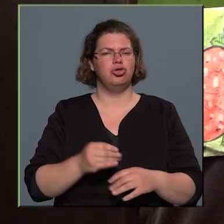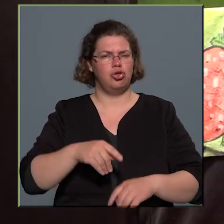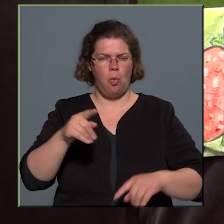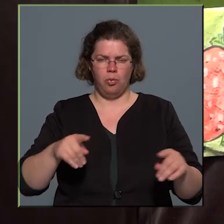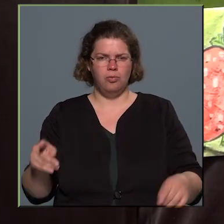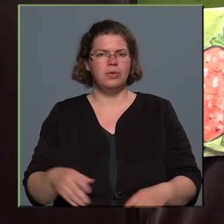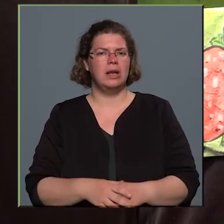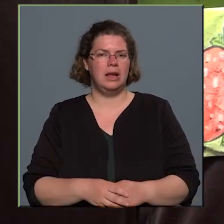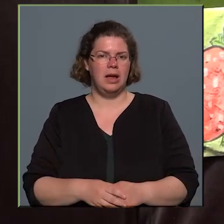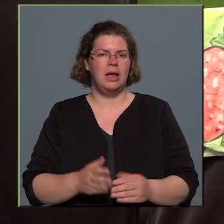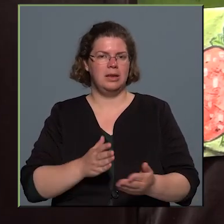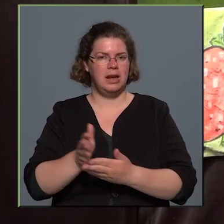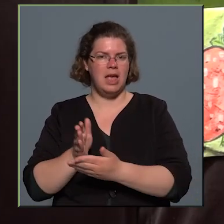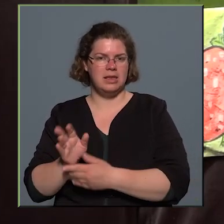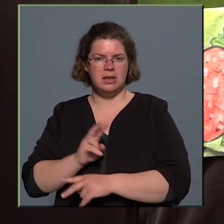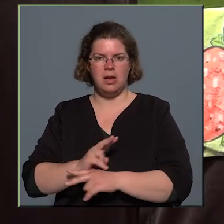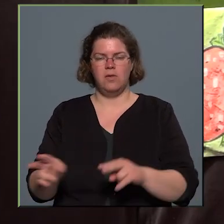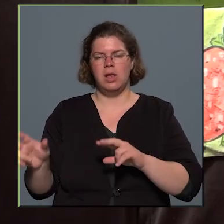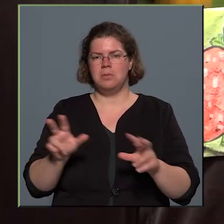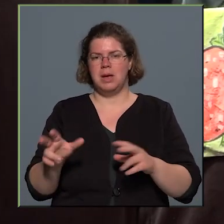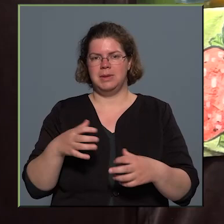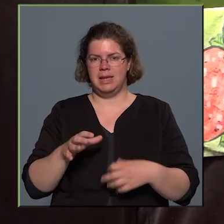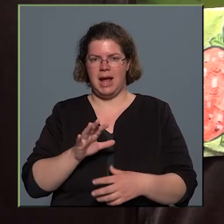irányzata van a bábszínházaknak.